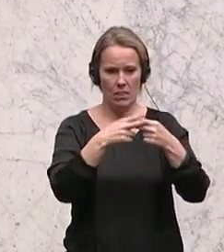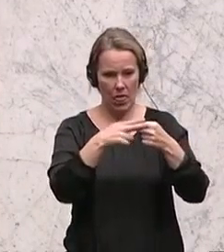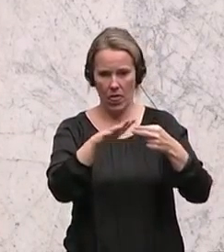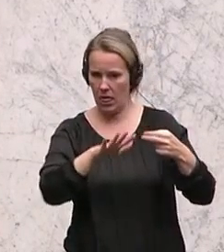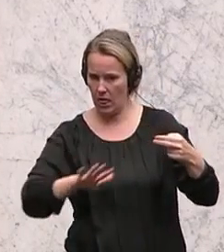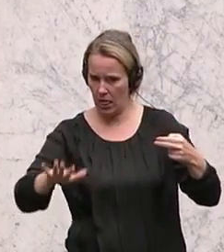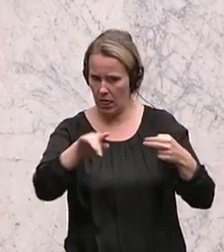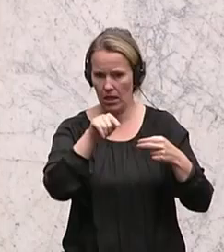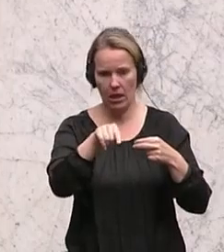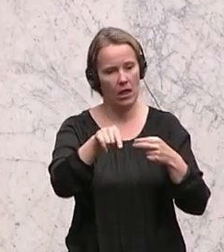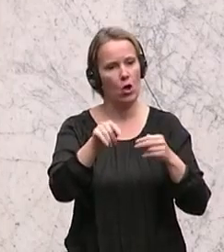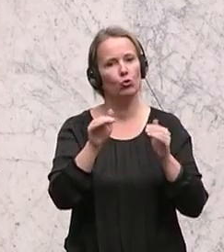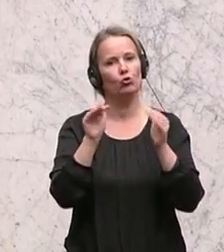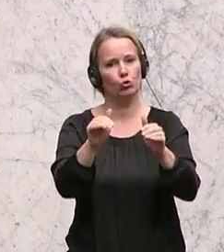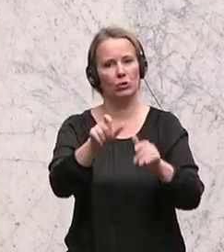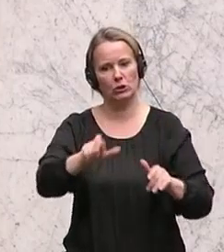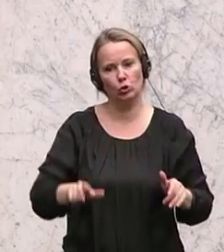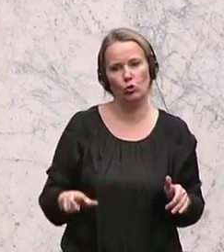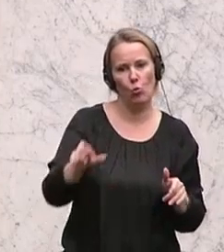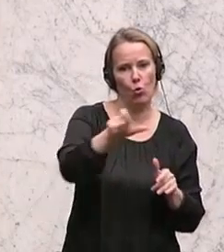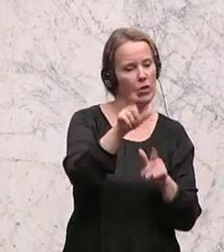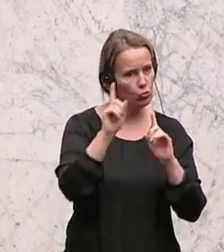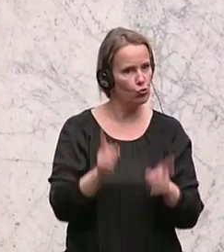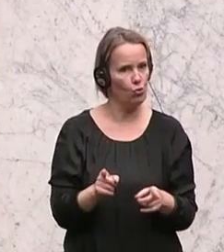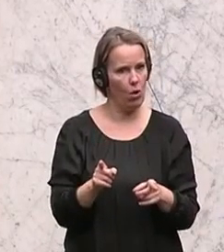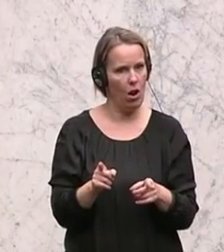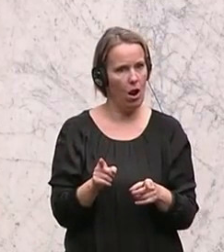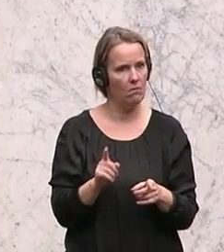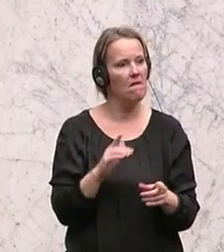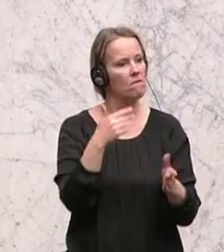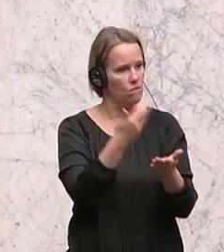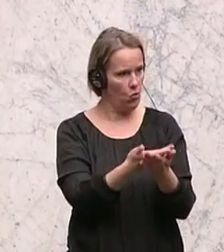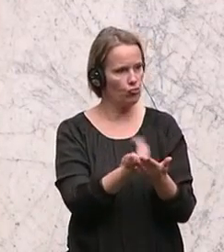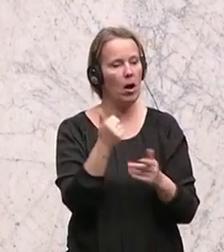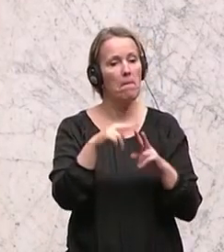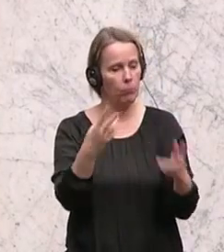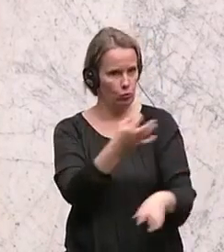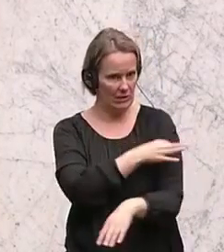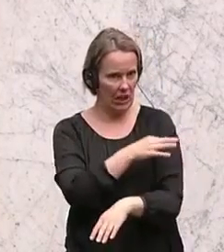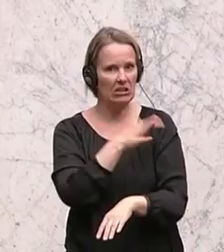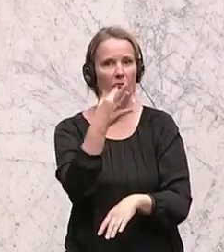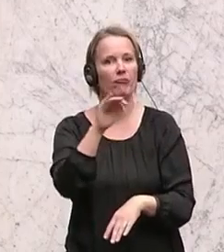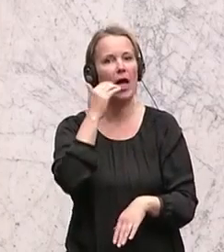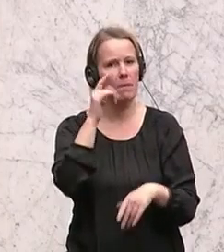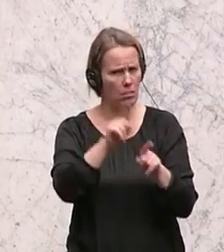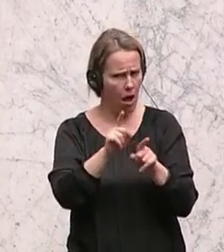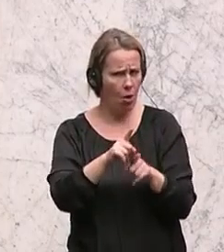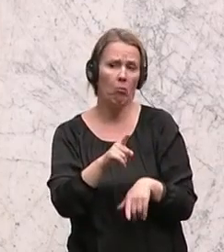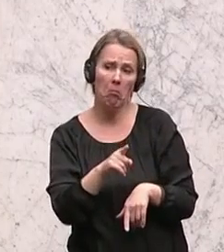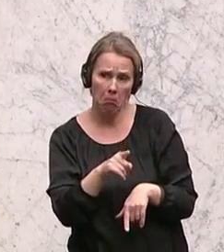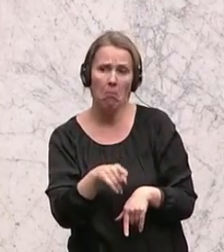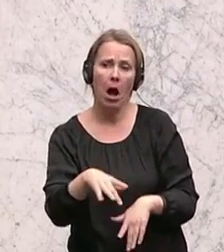kriegsführenden Staates errichten sollte. Dieser Vorschlag wurde dann auch vom Bundeskanzler Feynman aufgenommen und dann